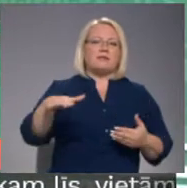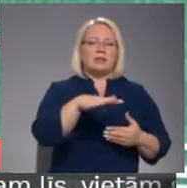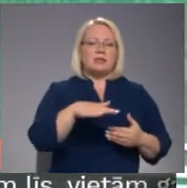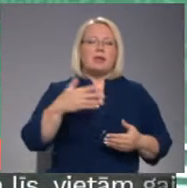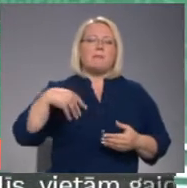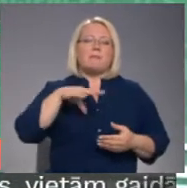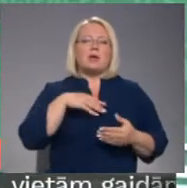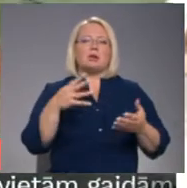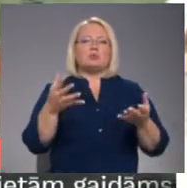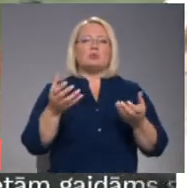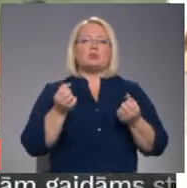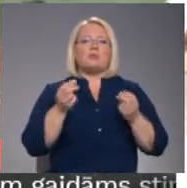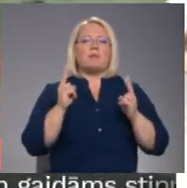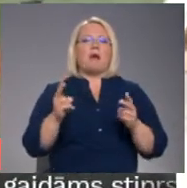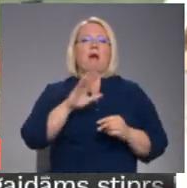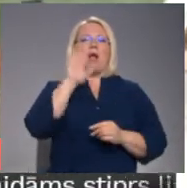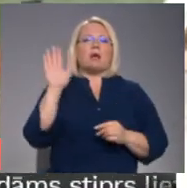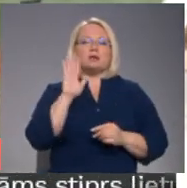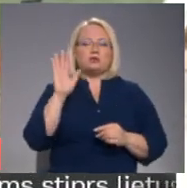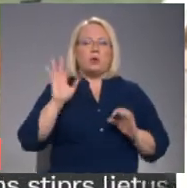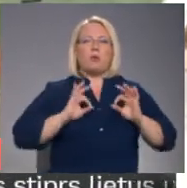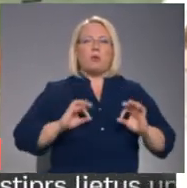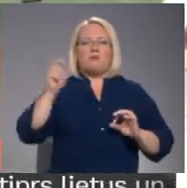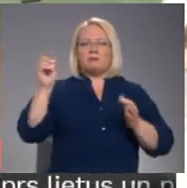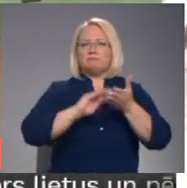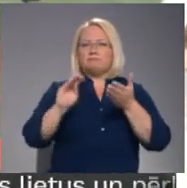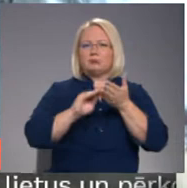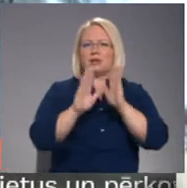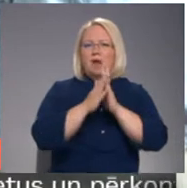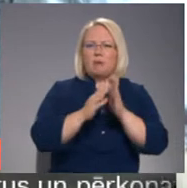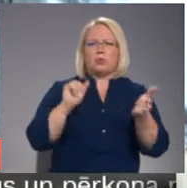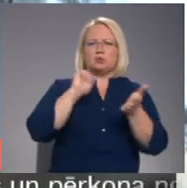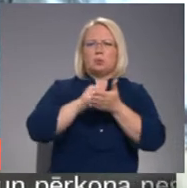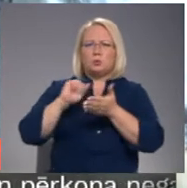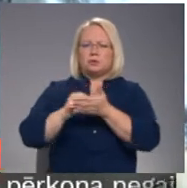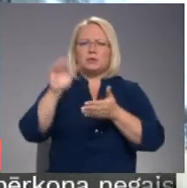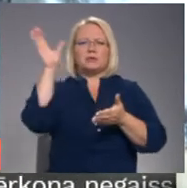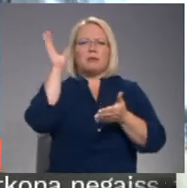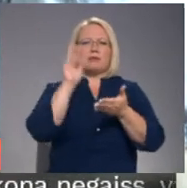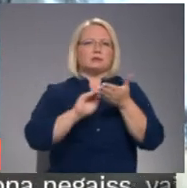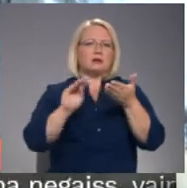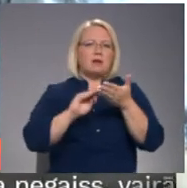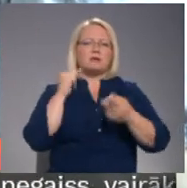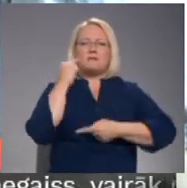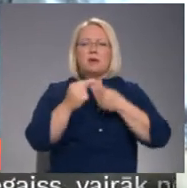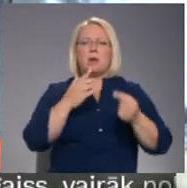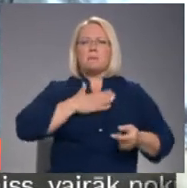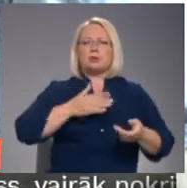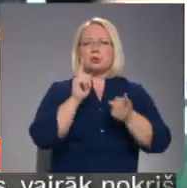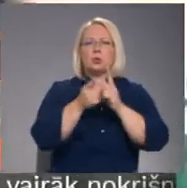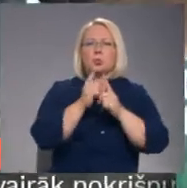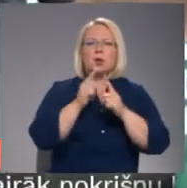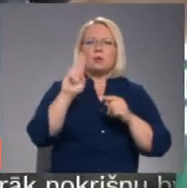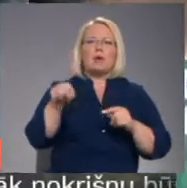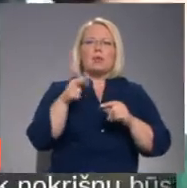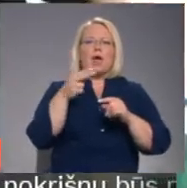uztveram kā gaisu. Profesors izdevus vairākas grāmatas, publikācijas un zinātniskus rakstus. Viņam vienmēr paticis tūko daļu